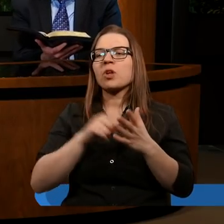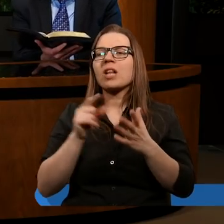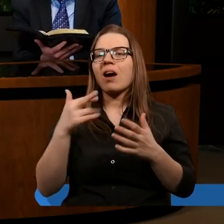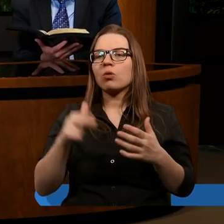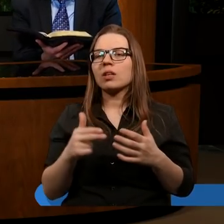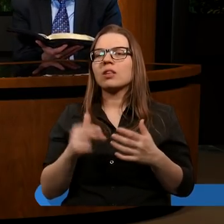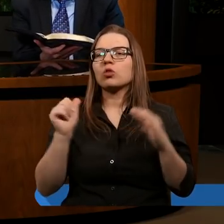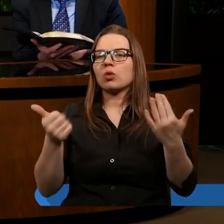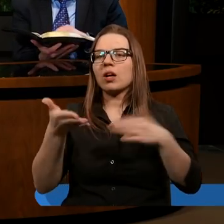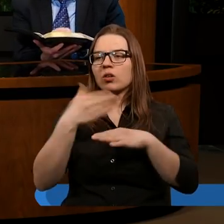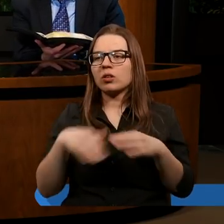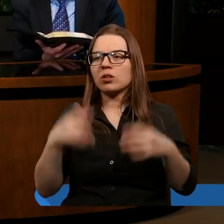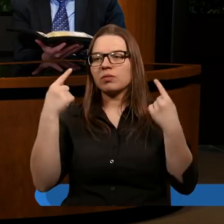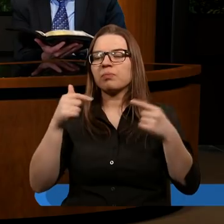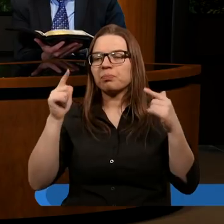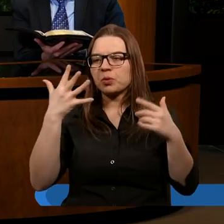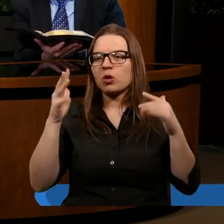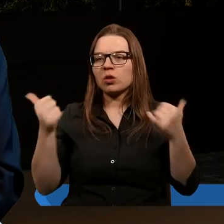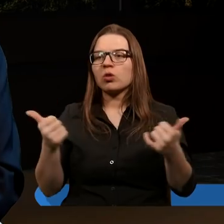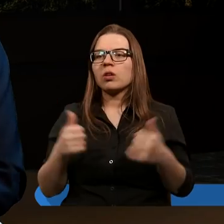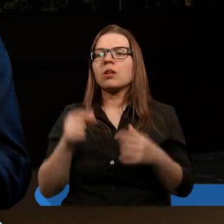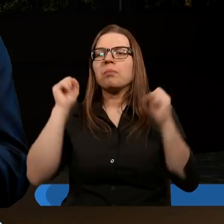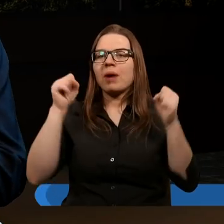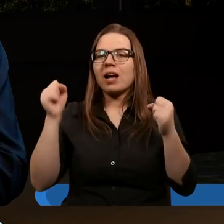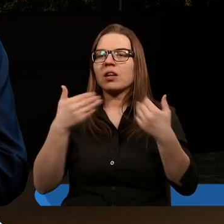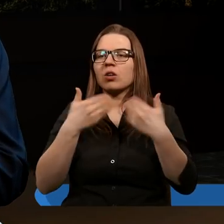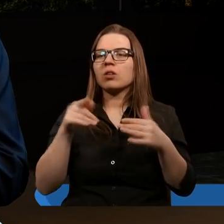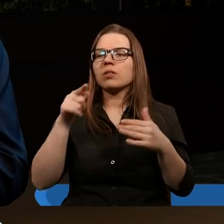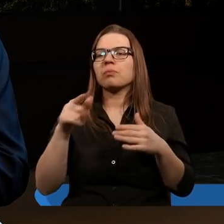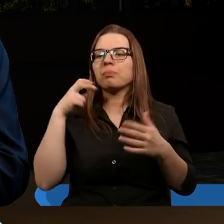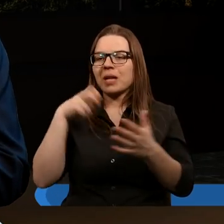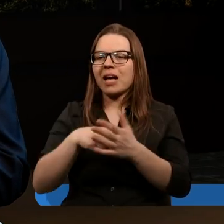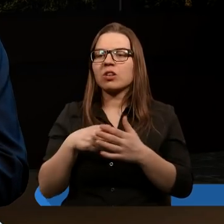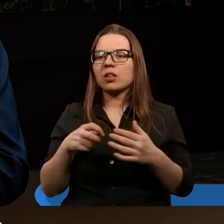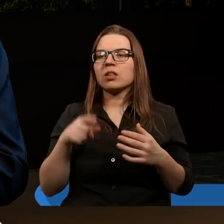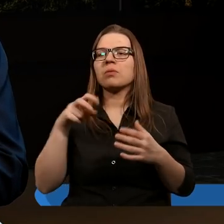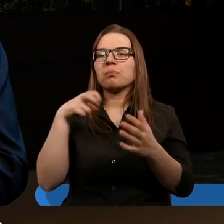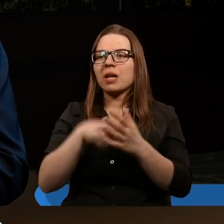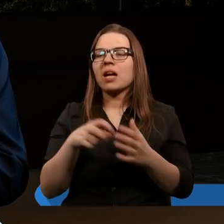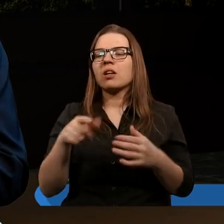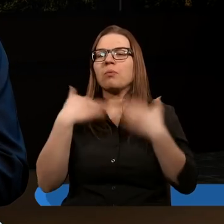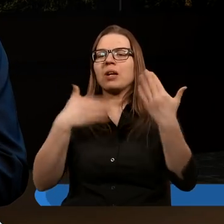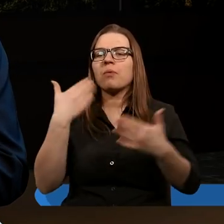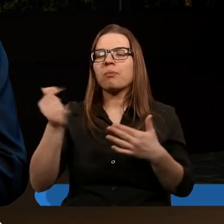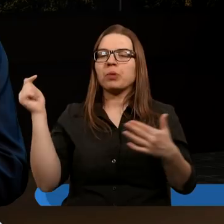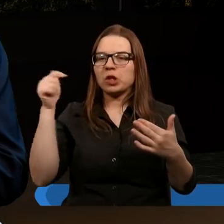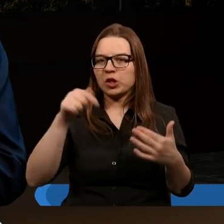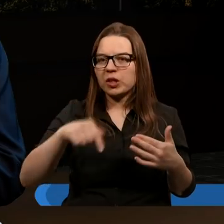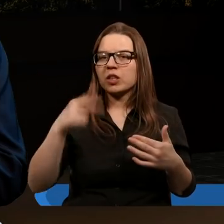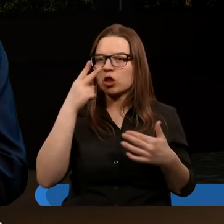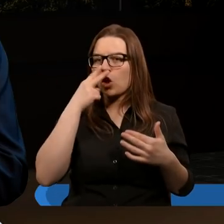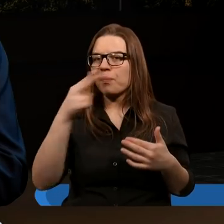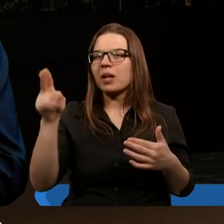z szóstego rozdziału, wiersz piąty i szósty. Baranek otworzył trzecią pieczęć. Trzecia istota przemówiła przyjdź.